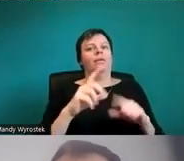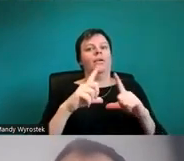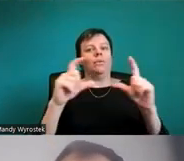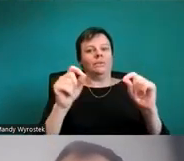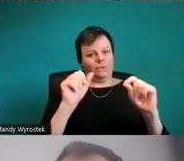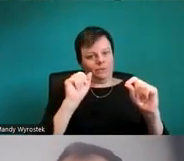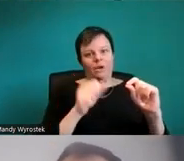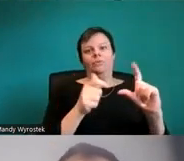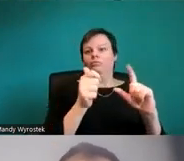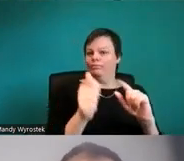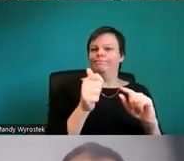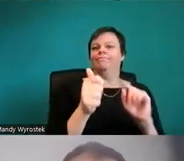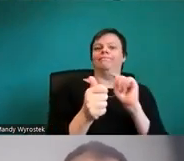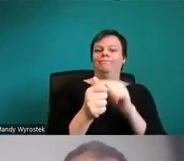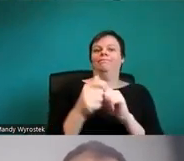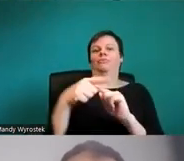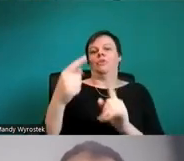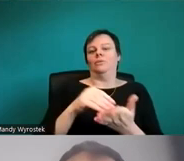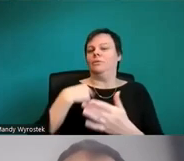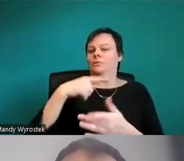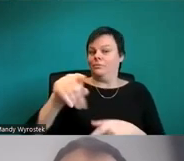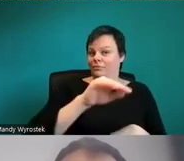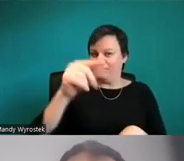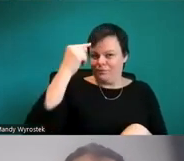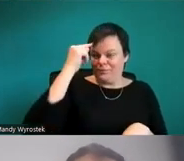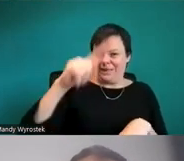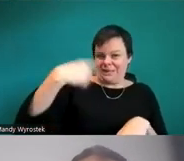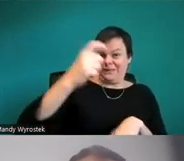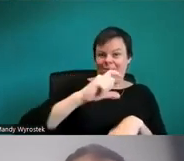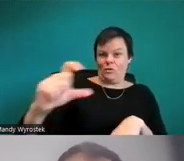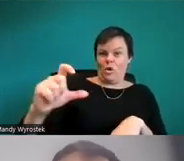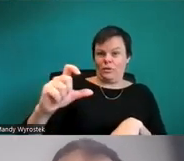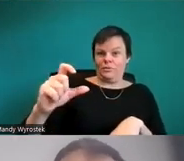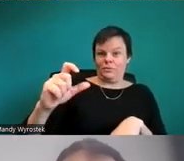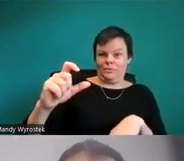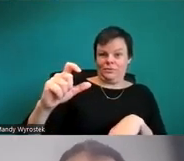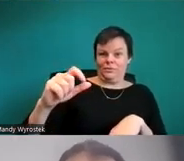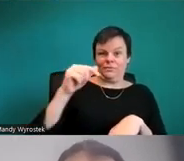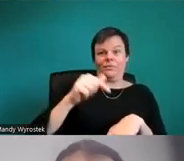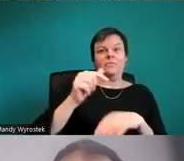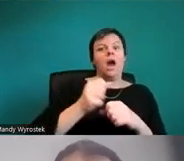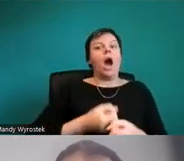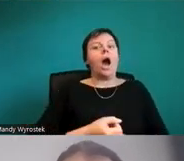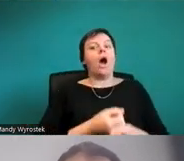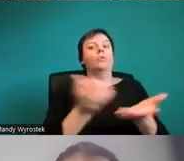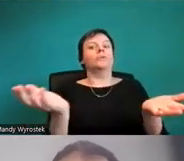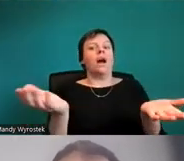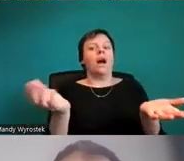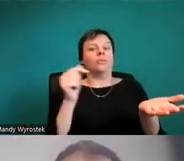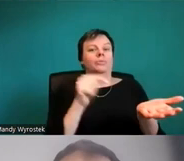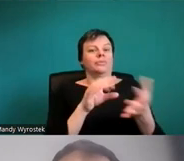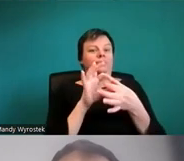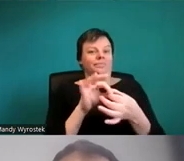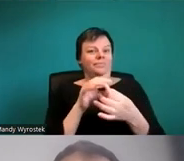erinnern, dass nächste Woche die vierte Ausgabe dieser interessanten Webinar-Reihe sein wird.